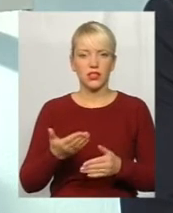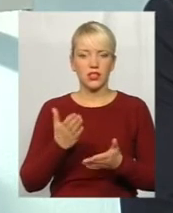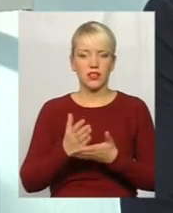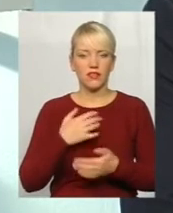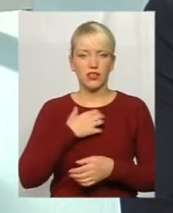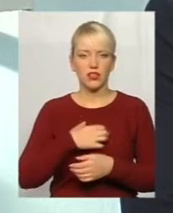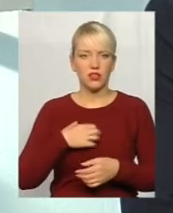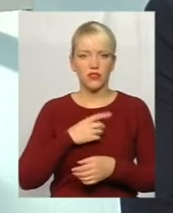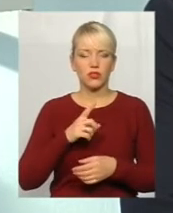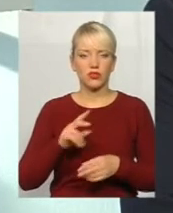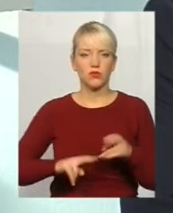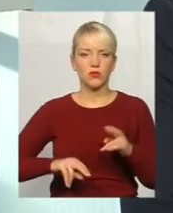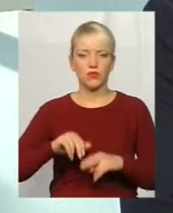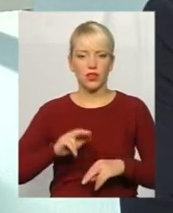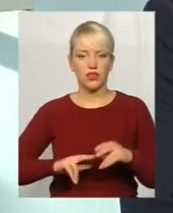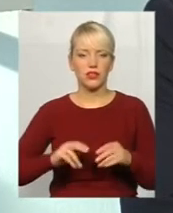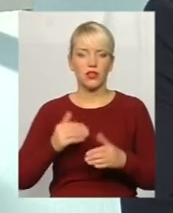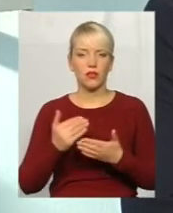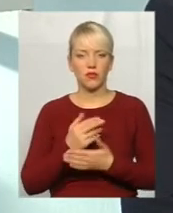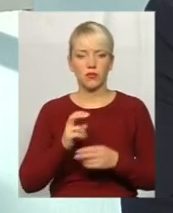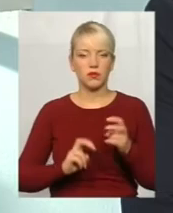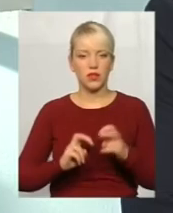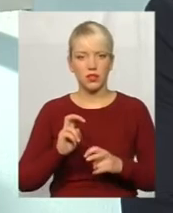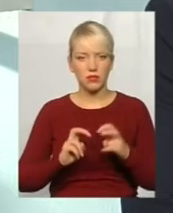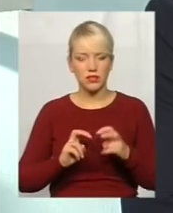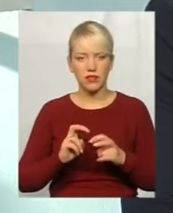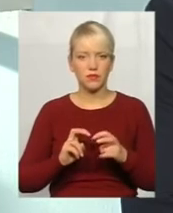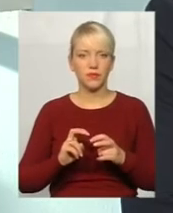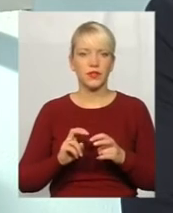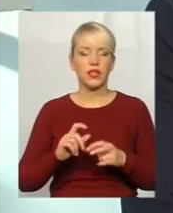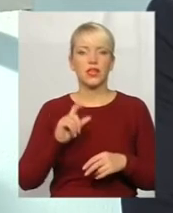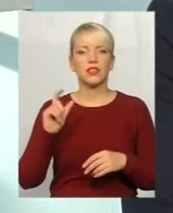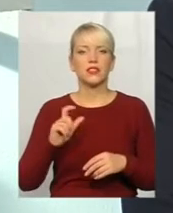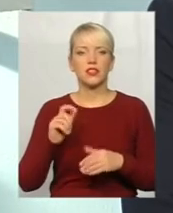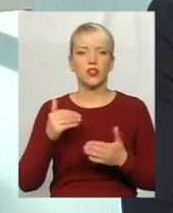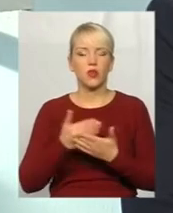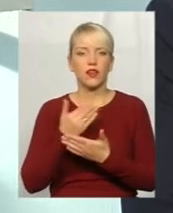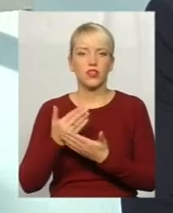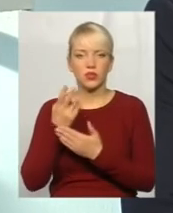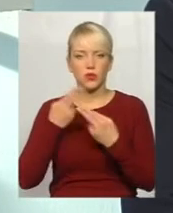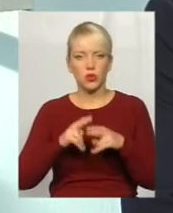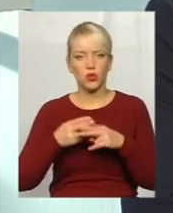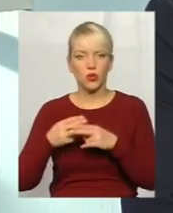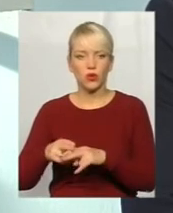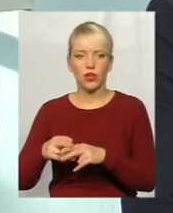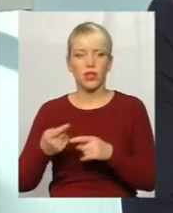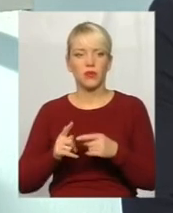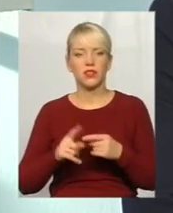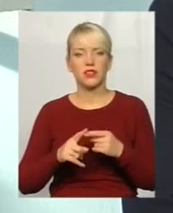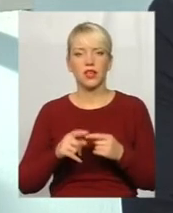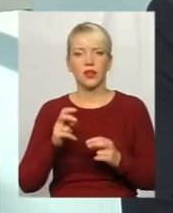що будувалися нове підприємство з новейшими технологіями, це